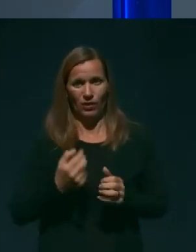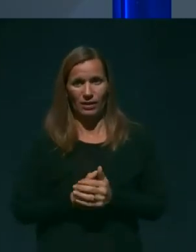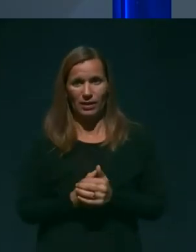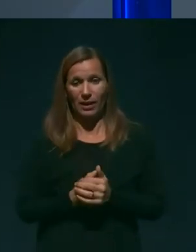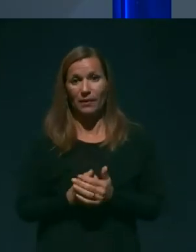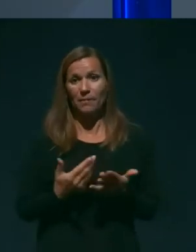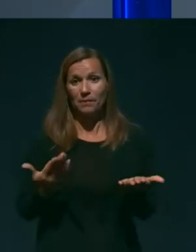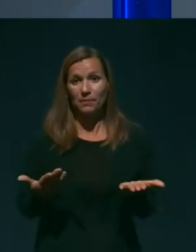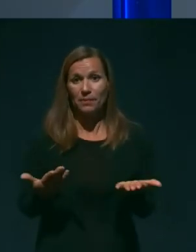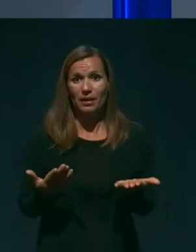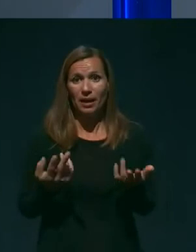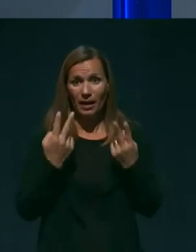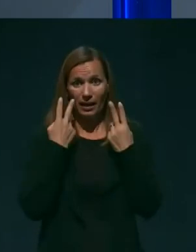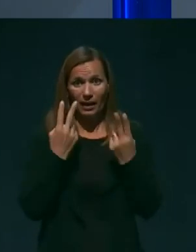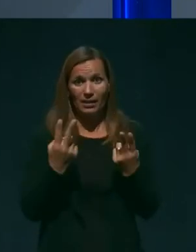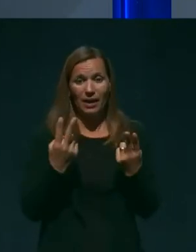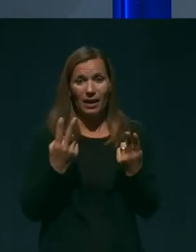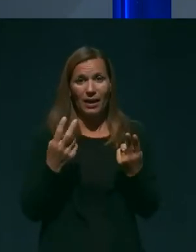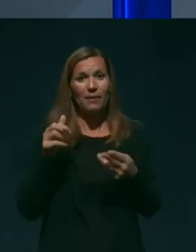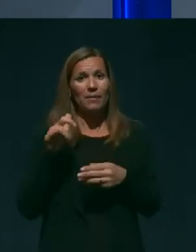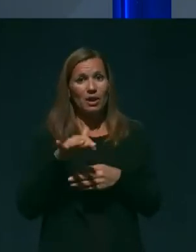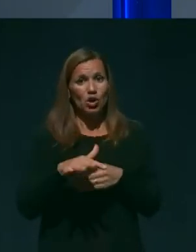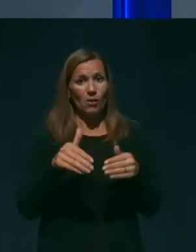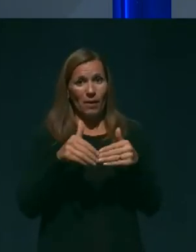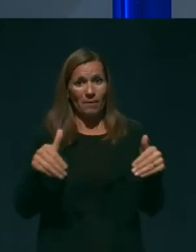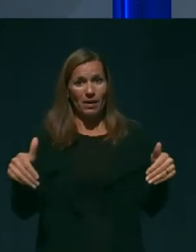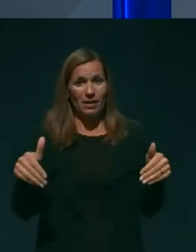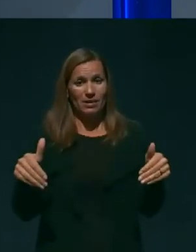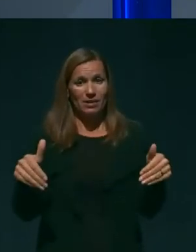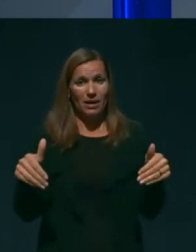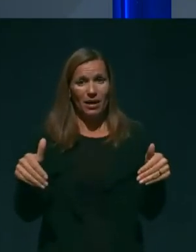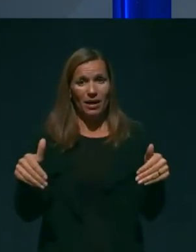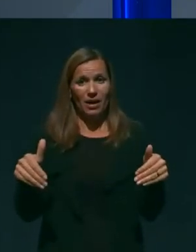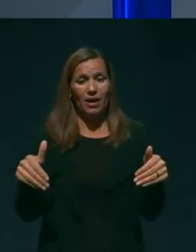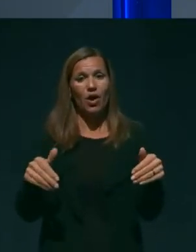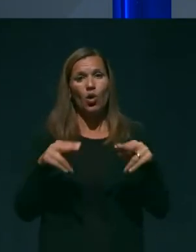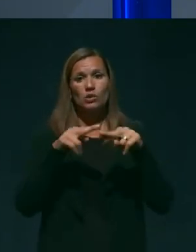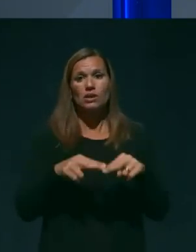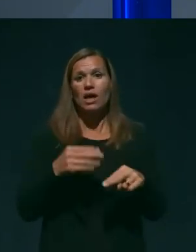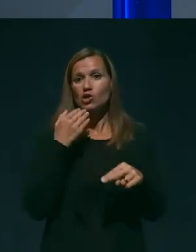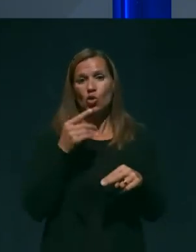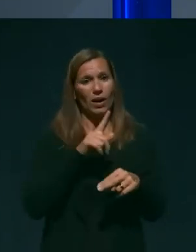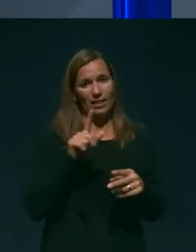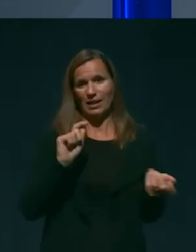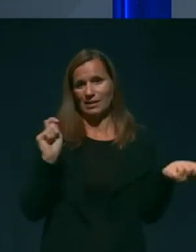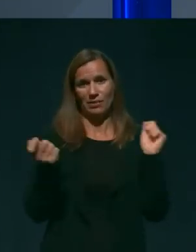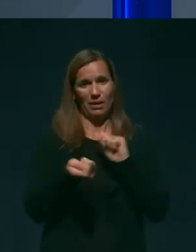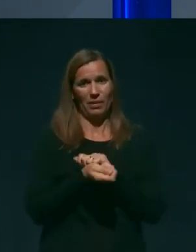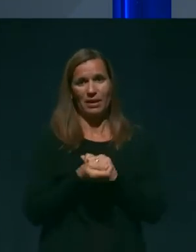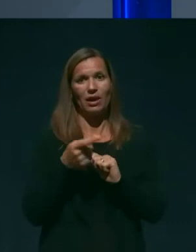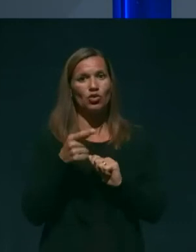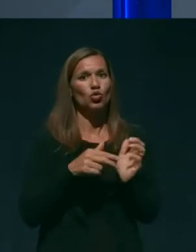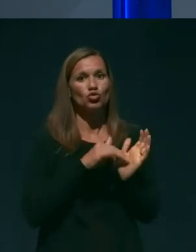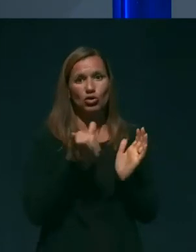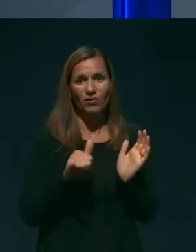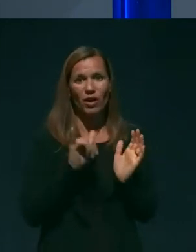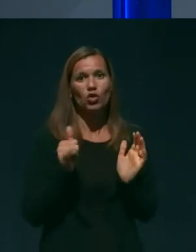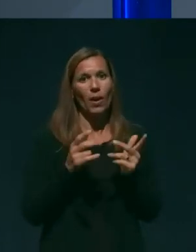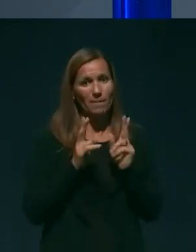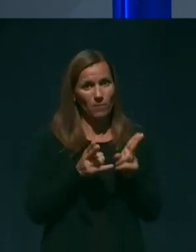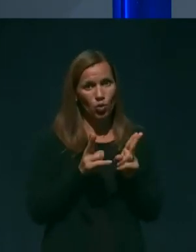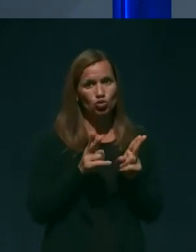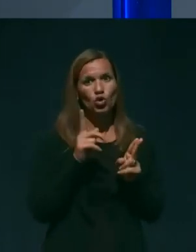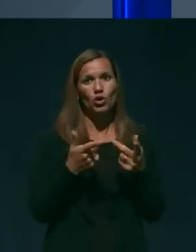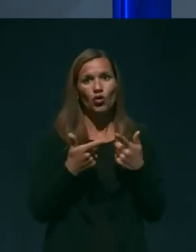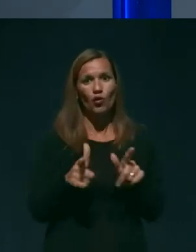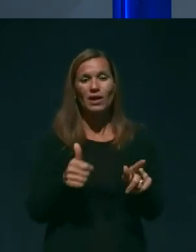kar se tiče prestopa meje, ostaja skoraj danes premenjeno. Ta je še vedno možen in dovoljen, izključno